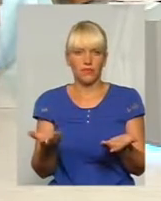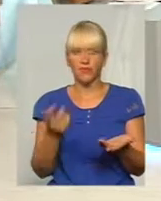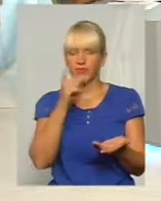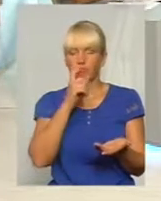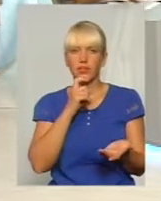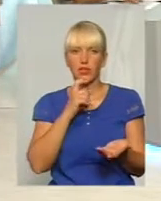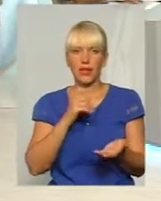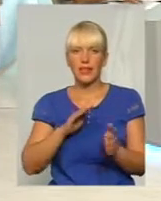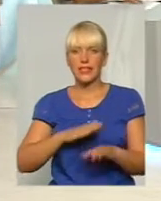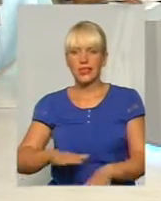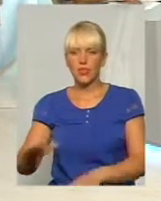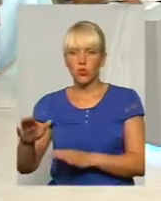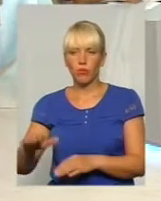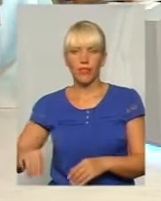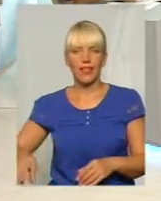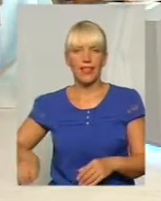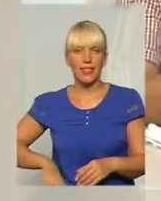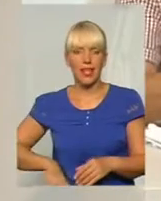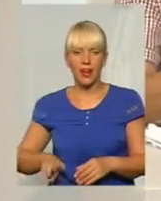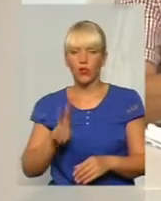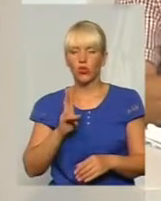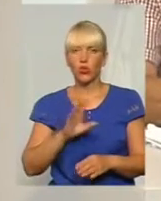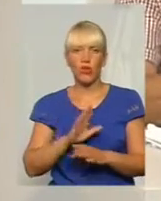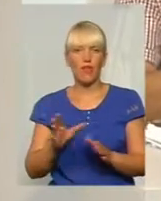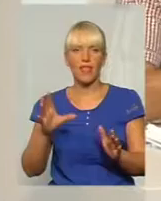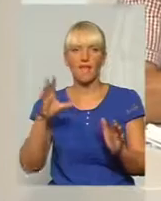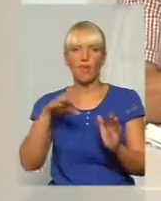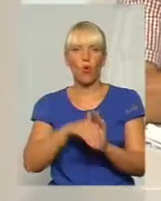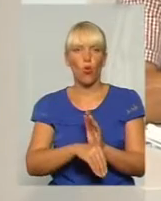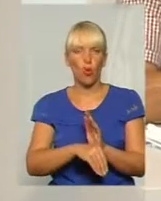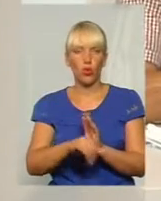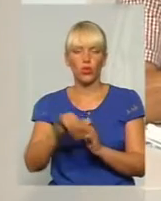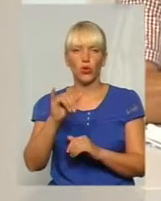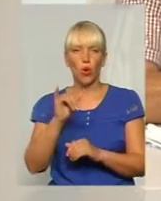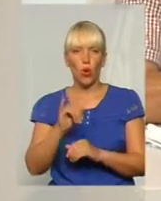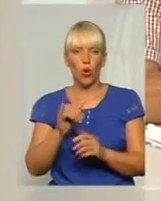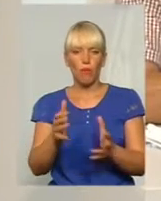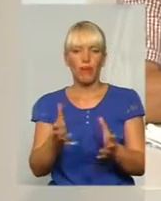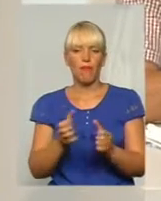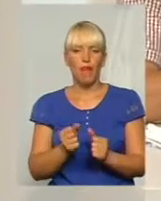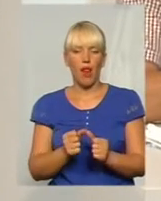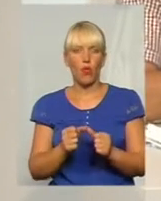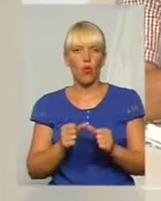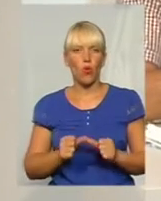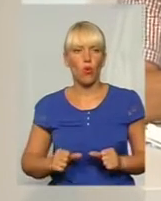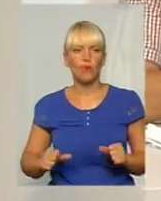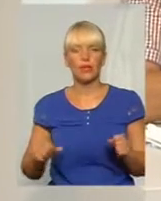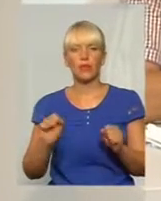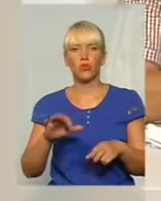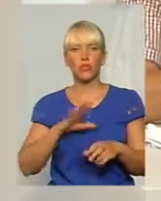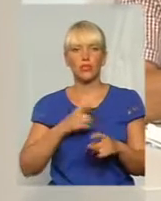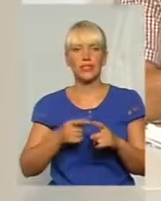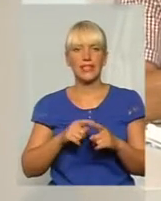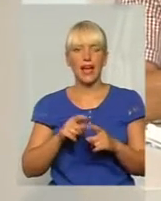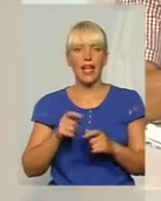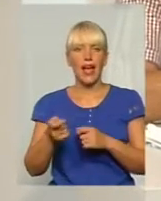яка не входить в приймальну комісію, обіцяє комусь там, невже це адмінресурс, тобто, можливий, так, в цьому коледжі?